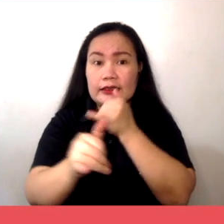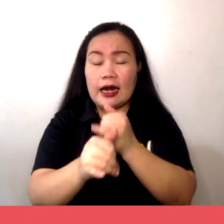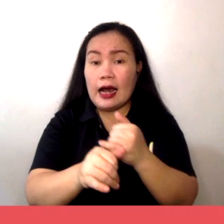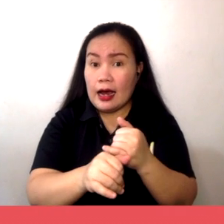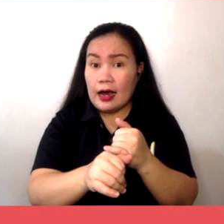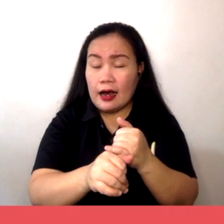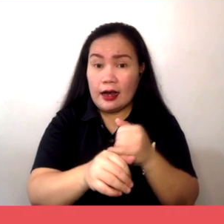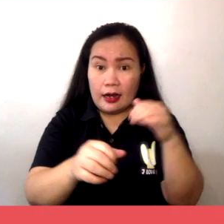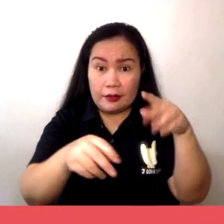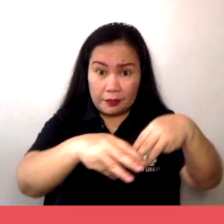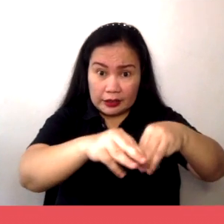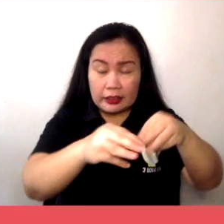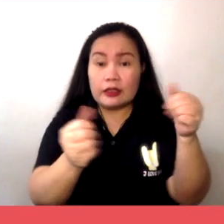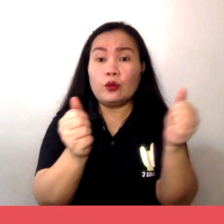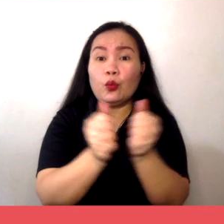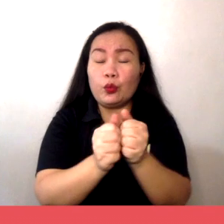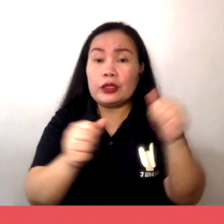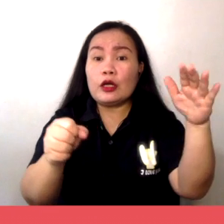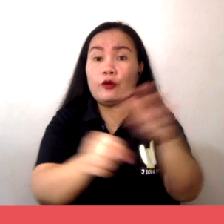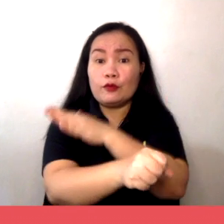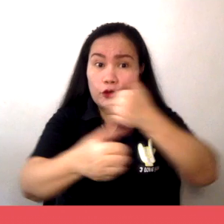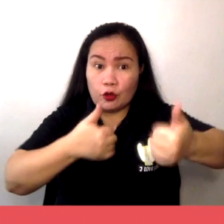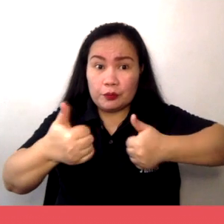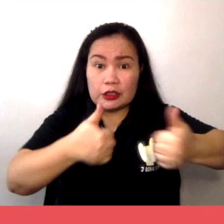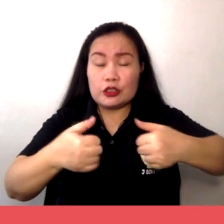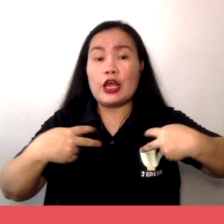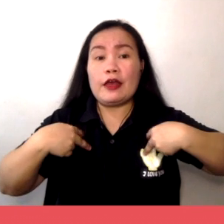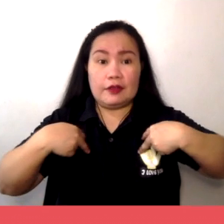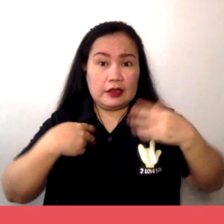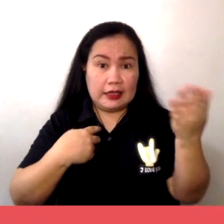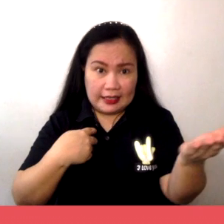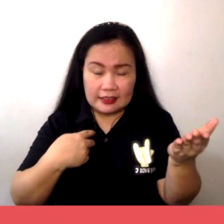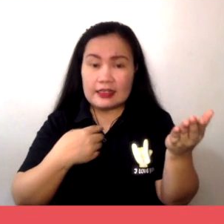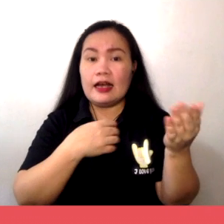ganap na kompetisyon ay may mga sumusunod na katangian.